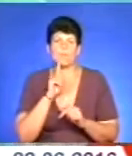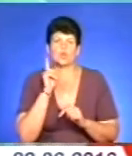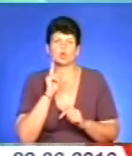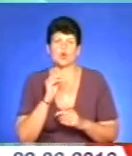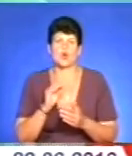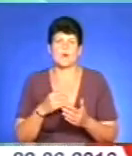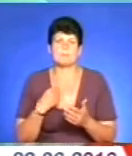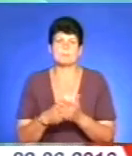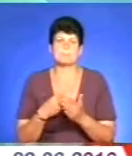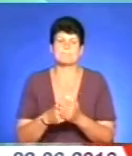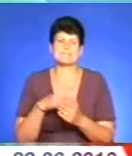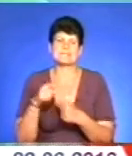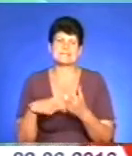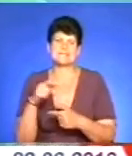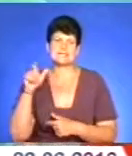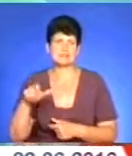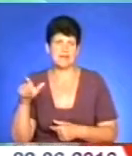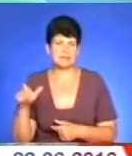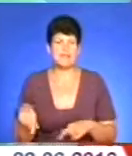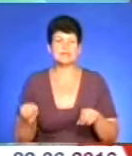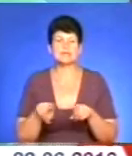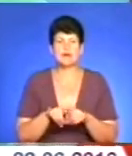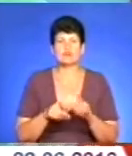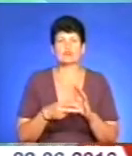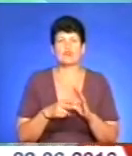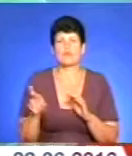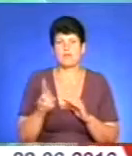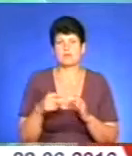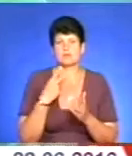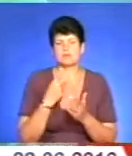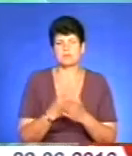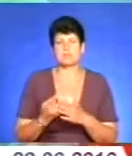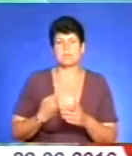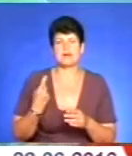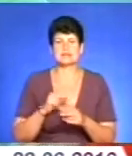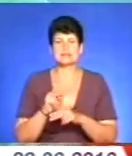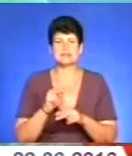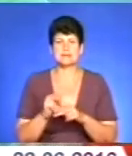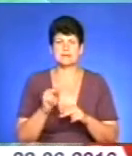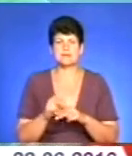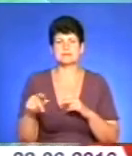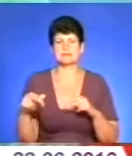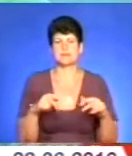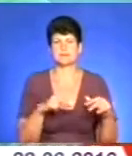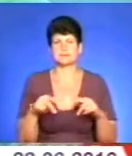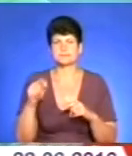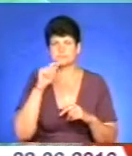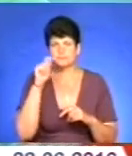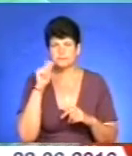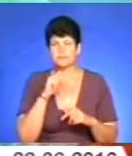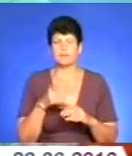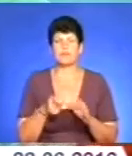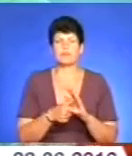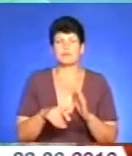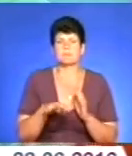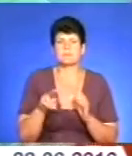У п'ятницю в нас передбачені наступні заходи. Це майстер-клас автентичних українських танців в приміщенні просвіти.